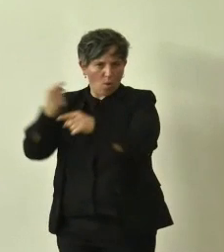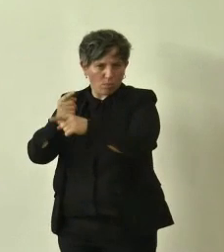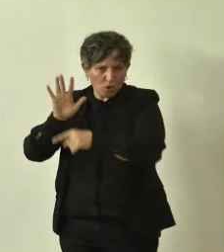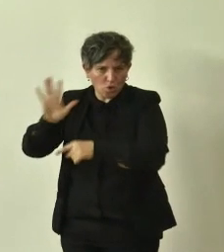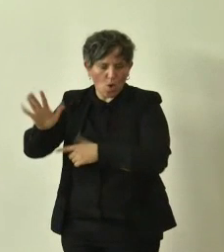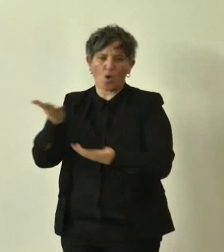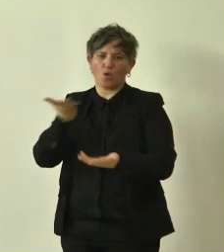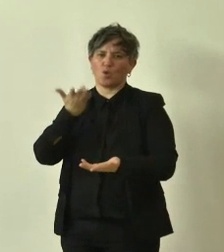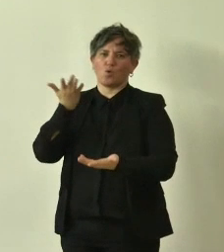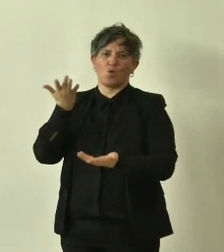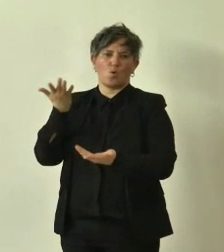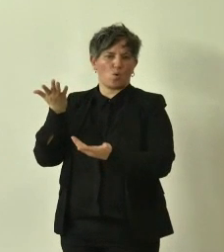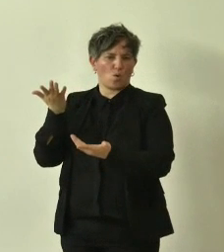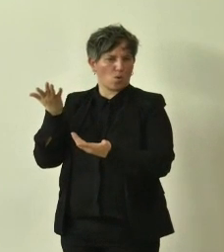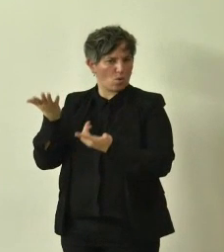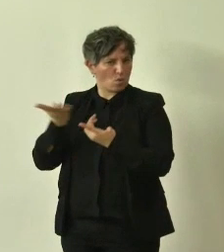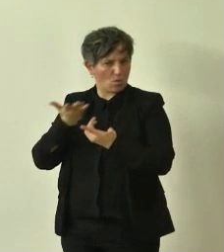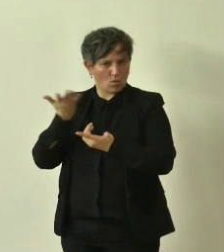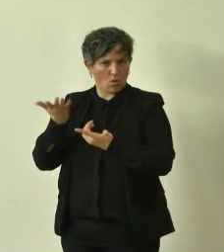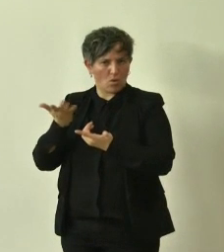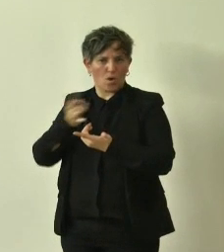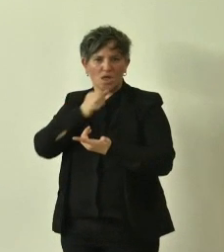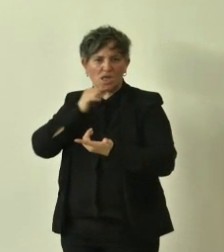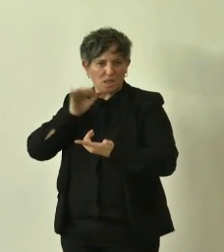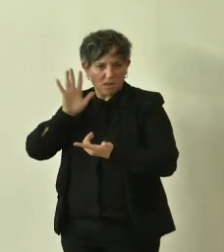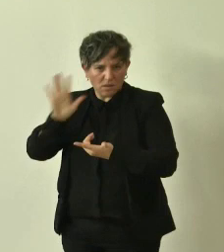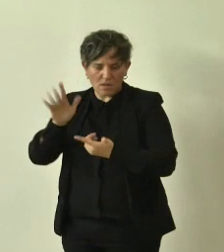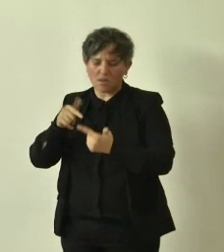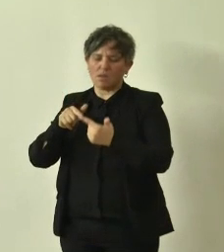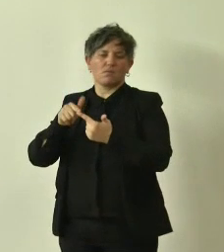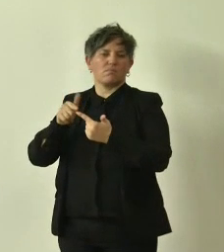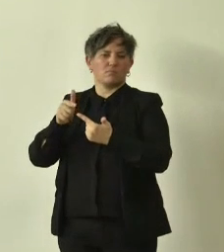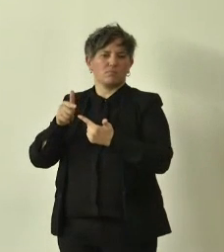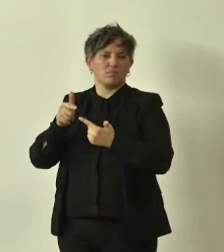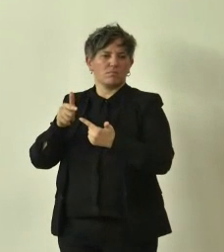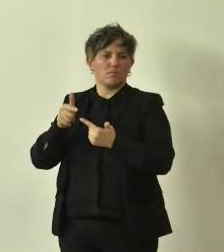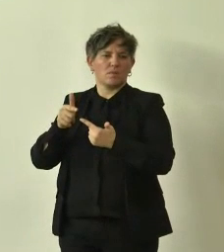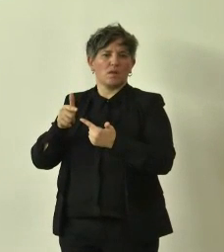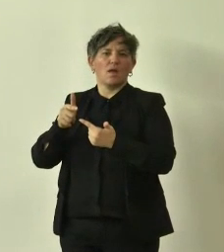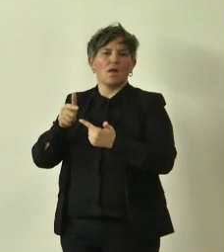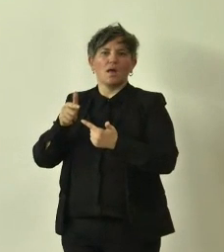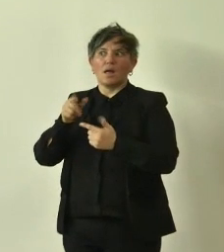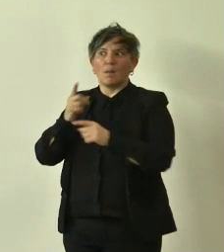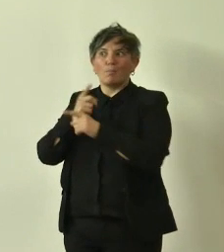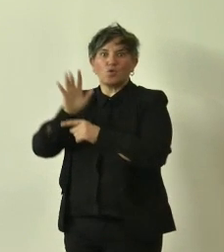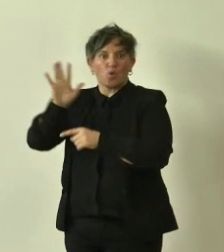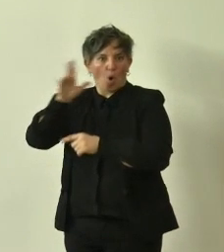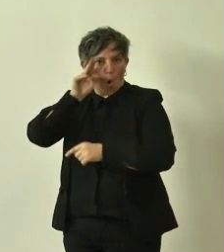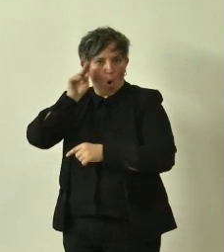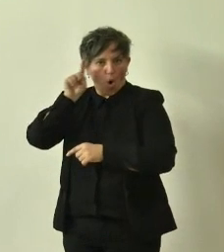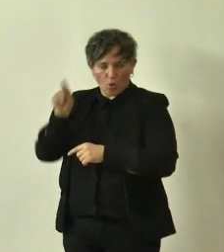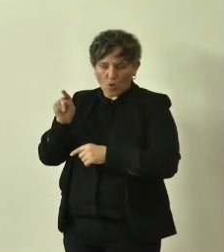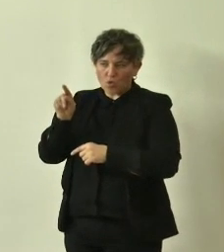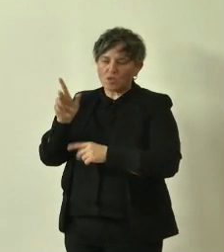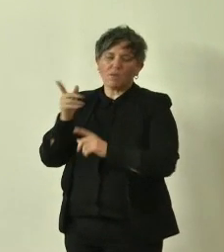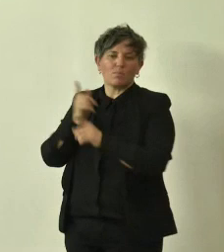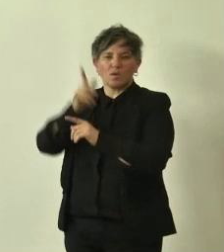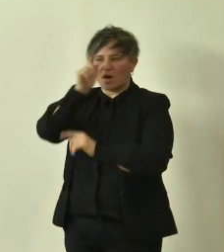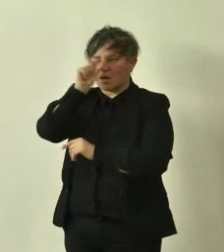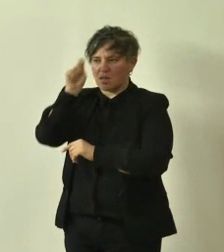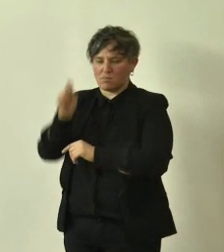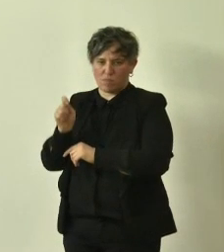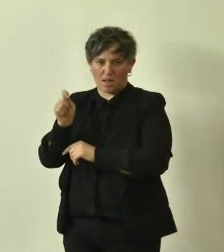vita hanno dei bisogni e nella misura in cui conosciamo questi bisogni e li vogliamo rispettare sicuramente